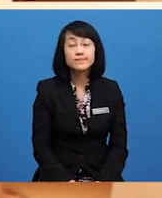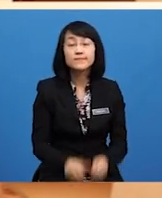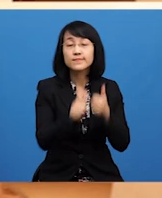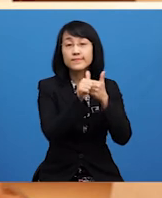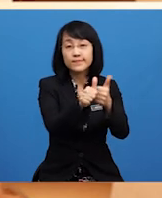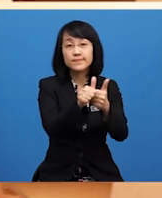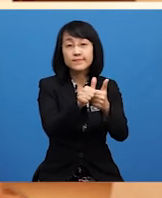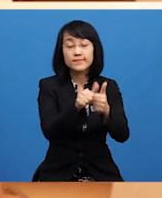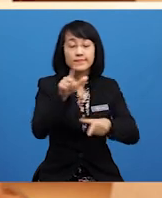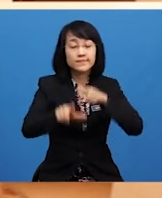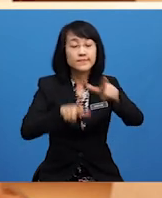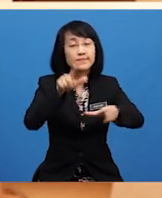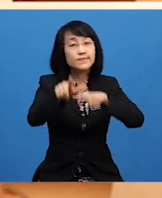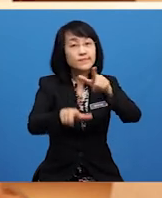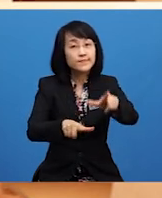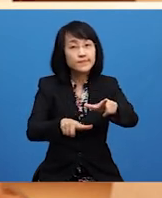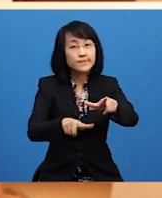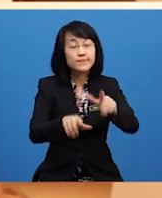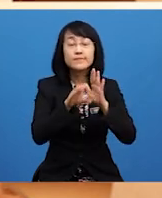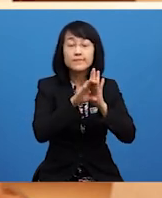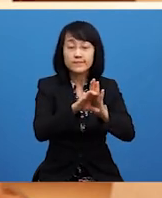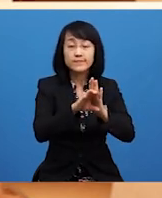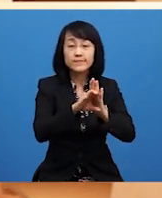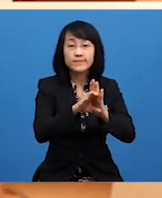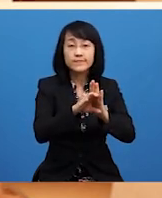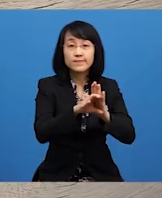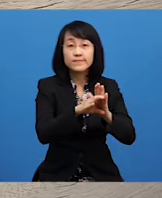Langkah-langkah Seperti berikut